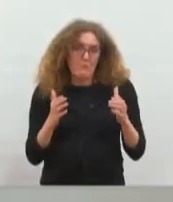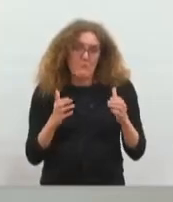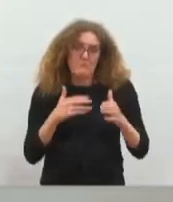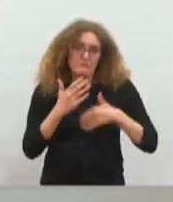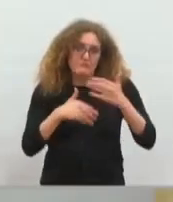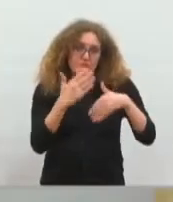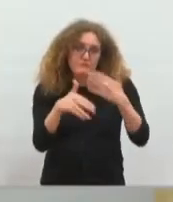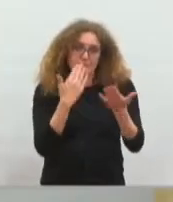Merci beaucoup.